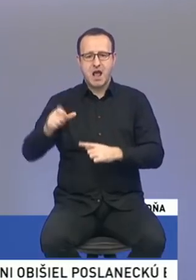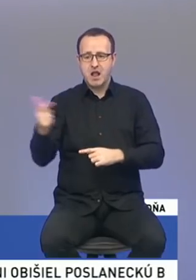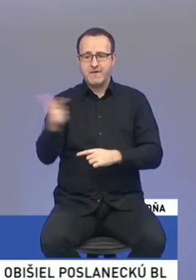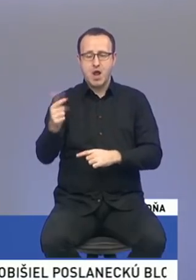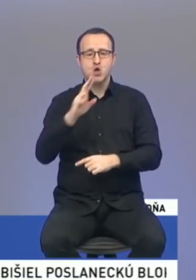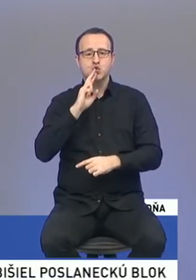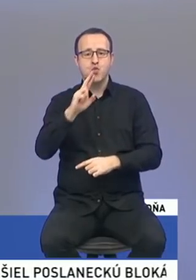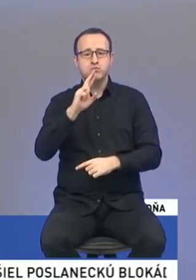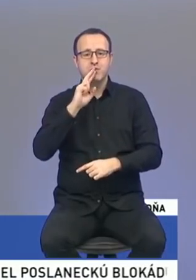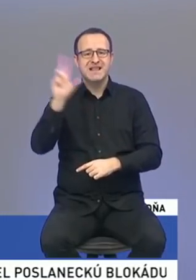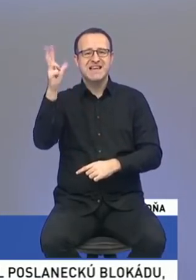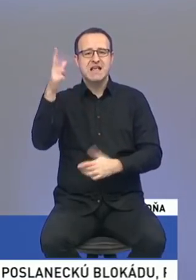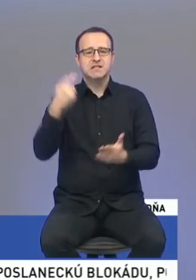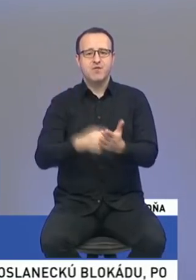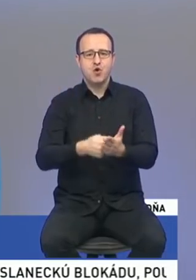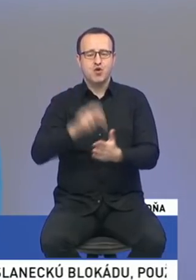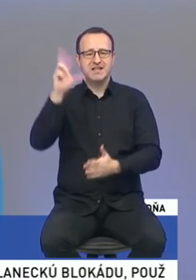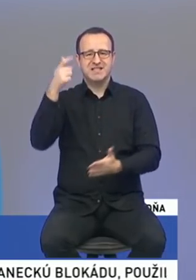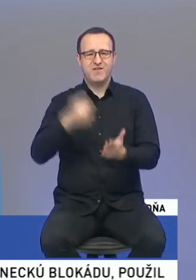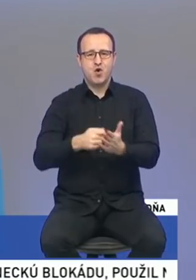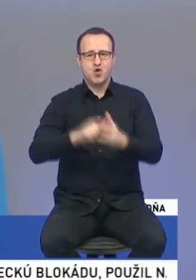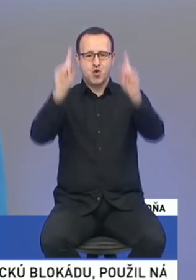dôchodcom práve tieto 13. dôchodky.